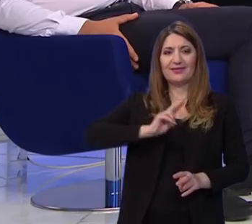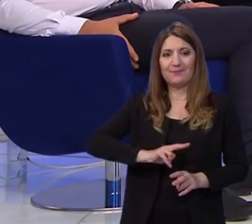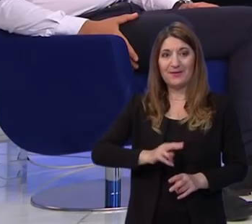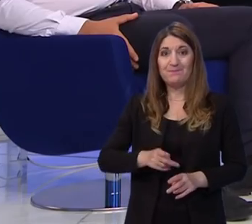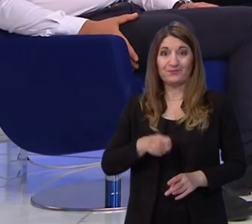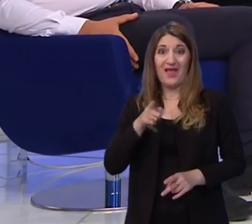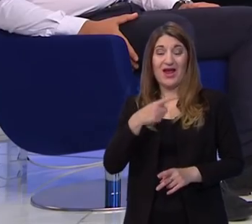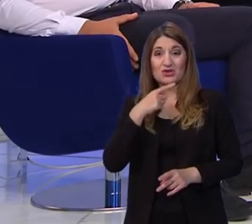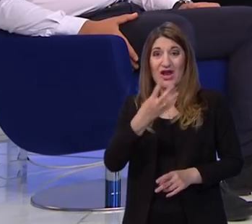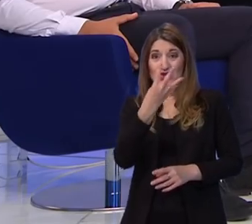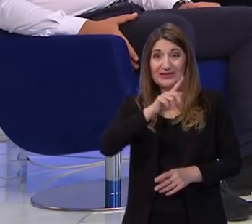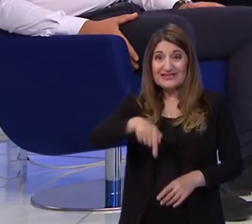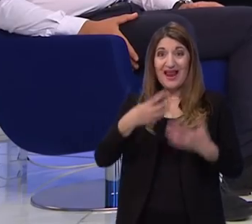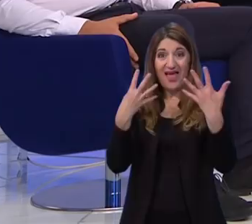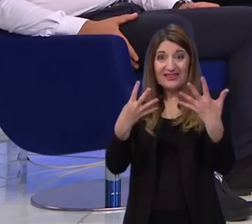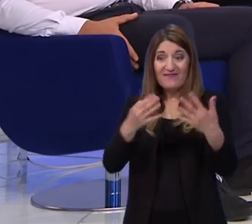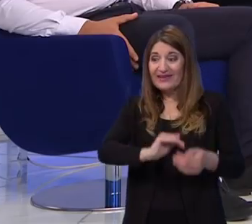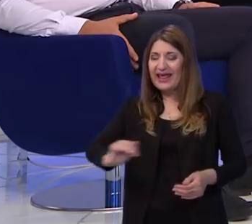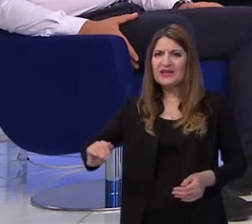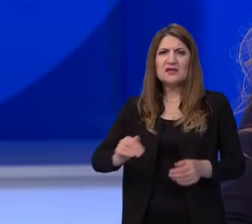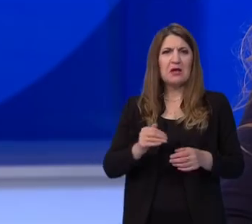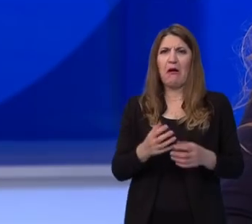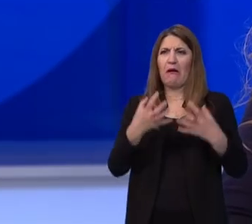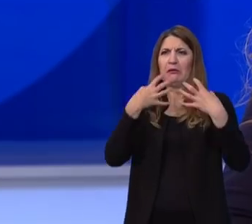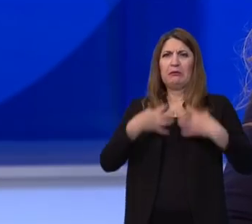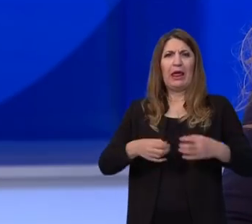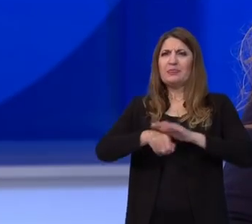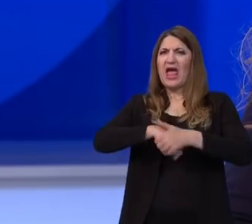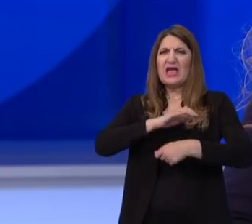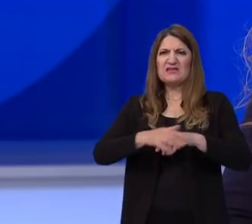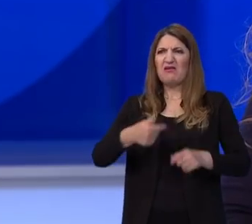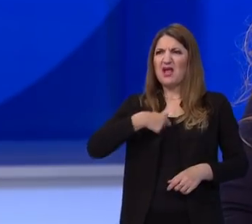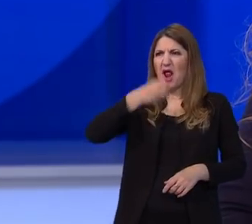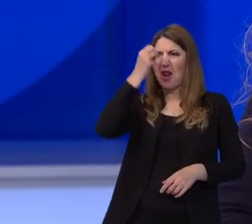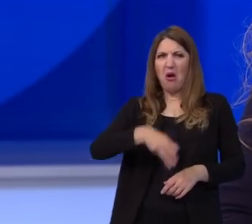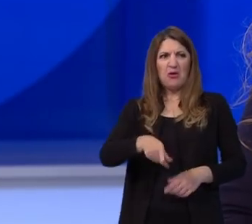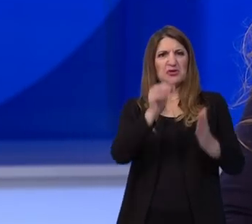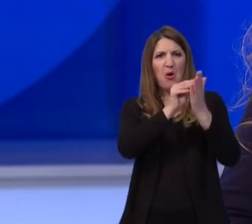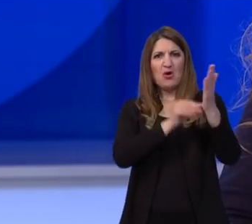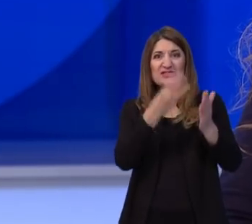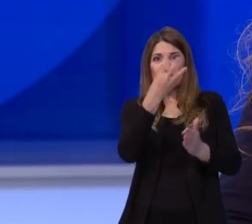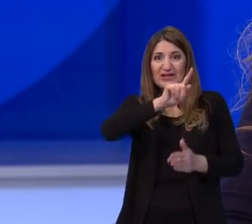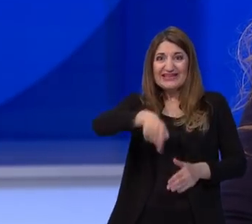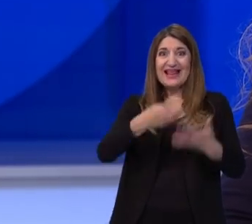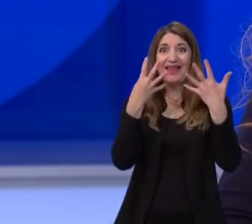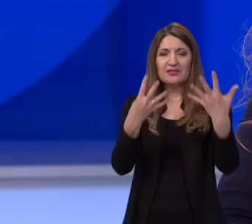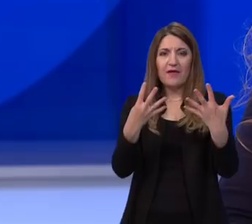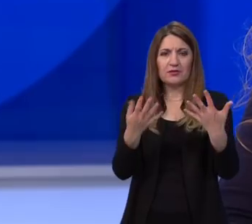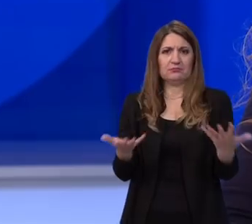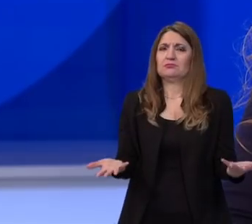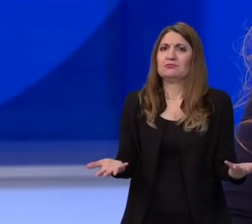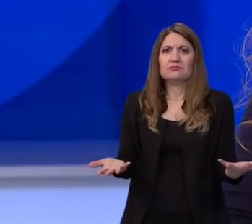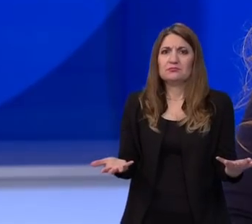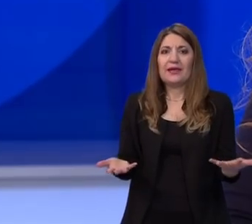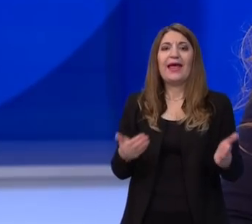samopoznanja s prosjekom 4,9. Dakle, to je izvanredan prosjek. A djete se osjeća loše. Ono što treba svakako učiniti i